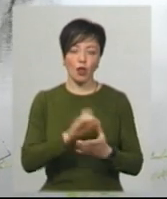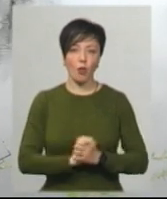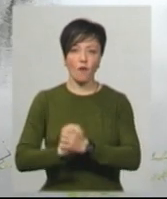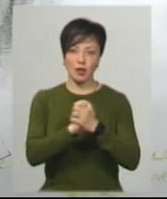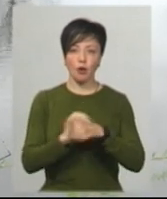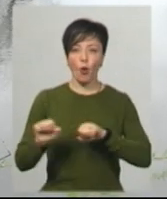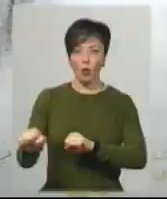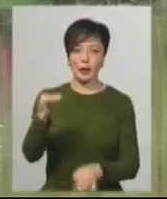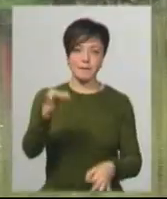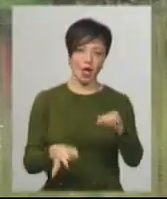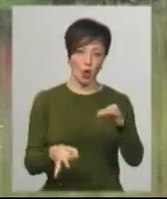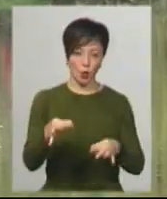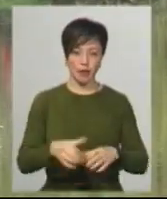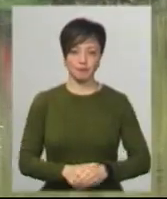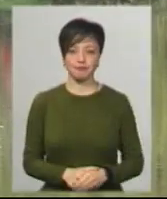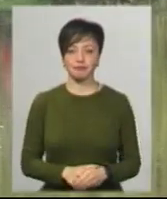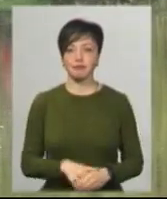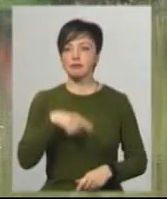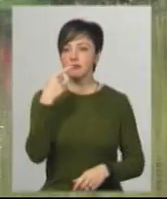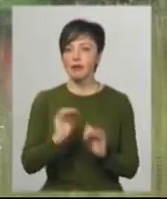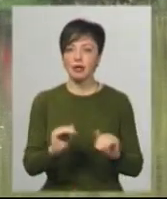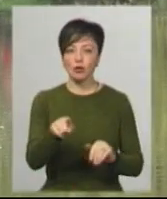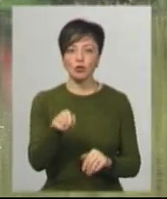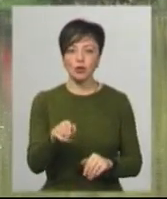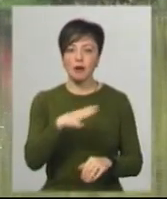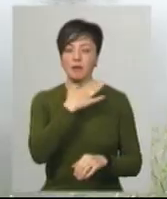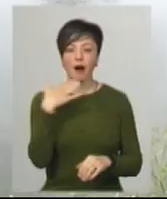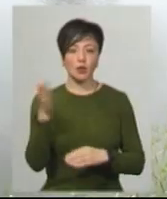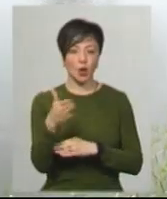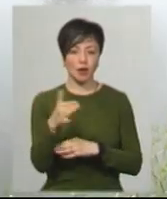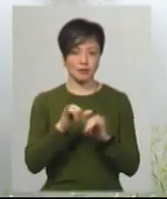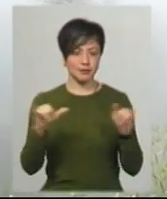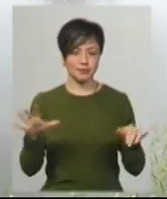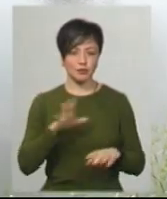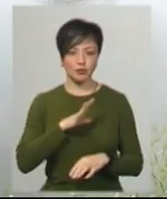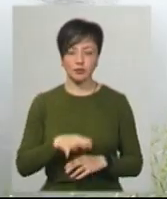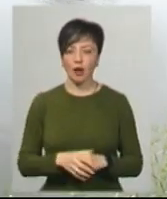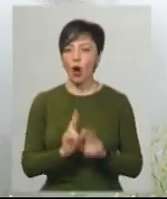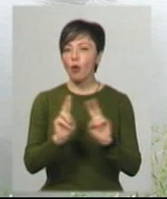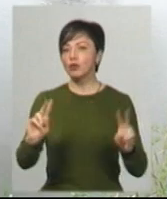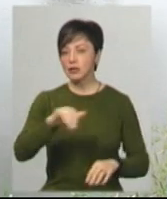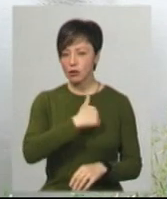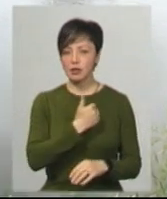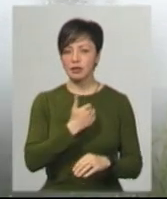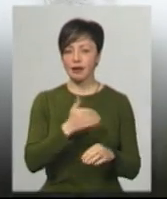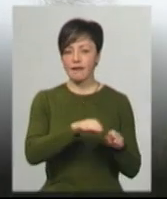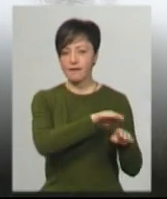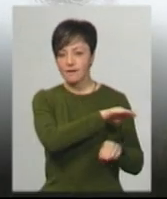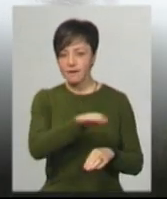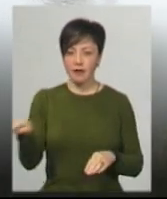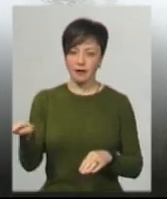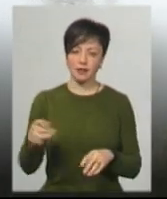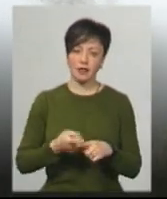товариства охорони природи Юрій Різніков. Каже, дитинстві тут водилося багато риби. Комусь захотілося вирівняти цю річку,